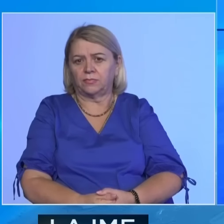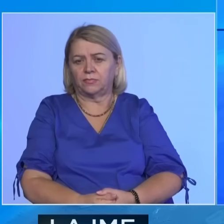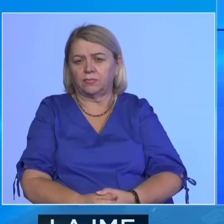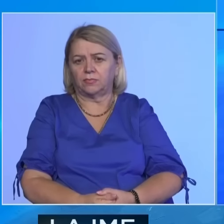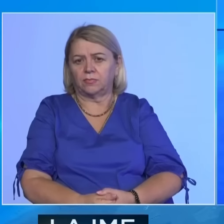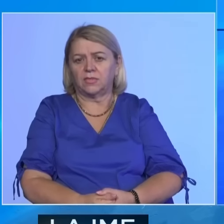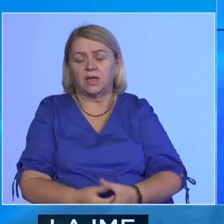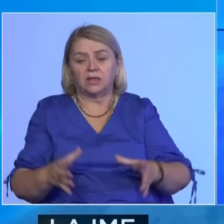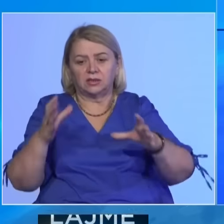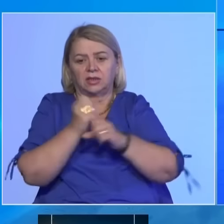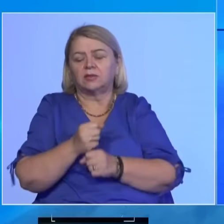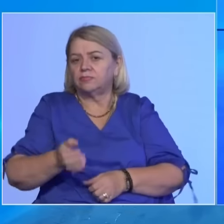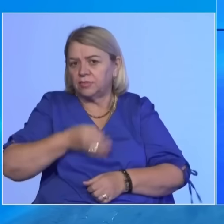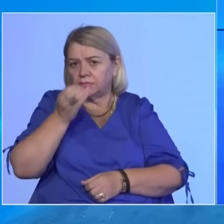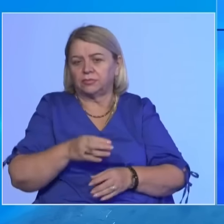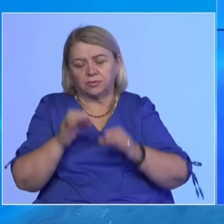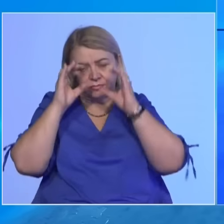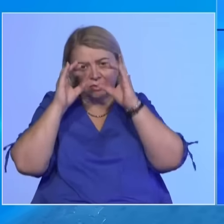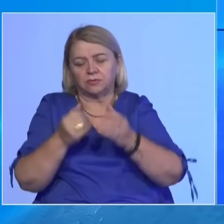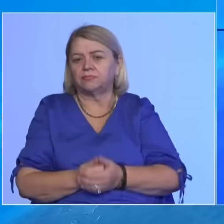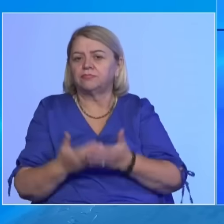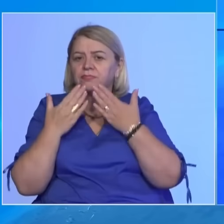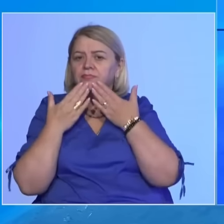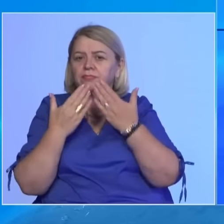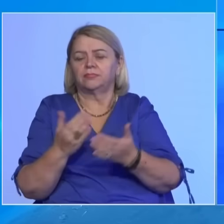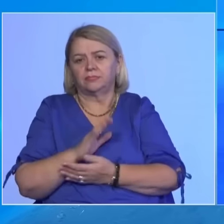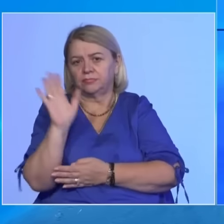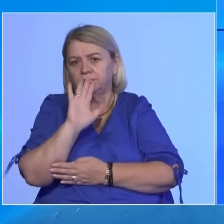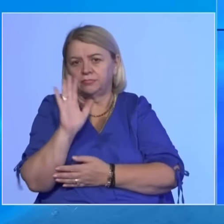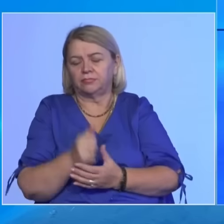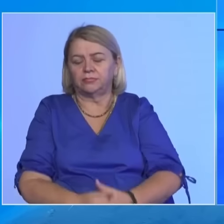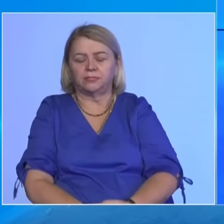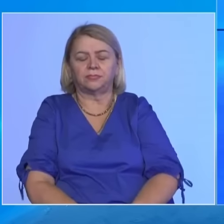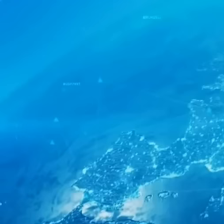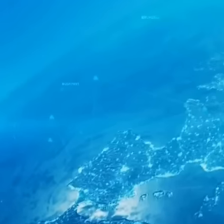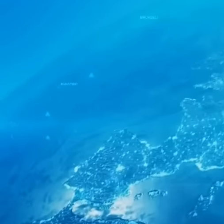Ka që për këtë edicion lajmë është të ndrua shikuës, falim derit për vëmendje në bashkë minu pashë.